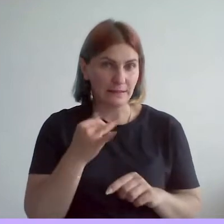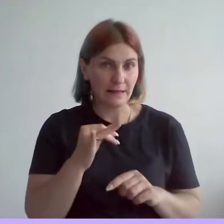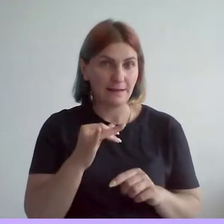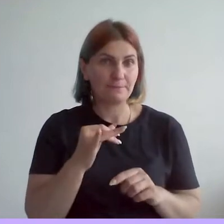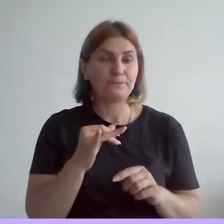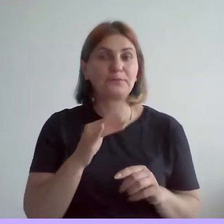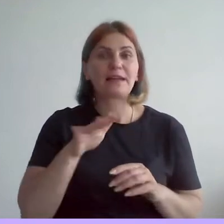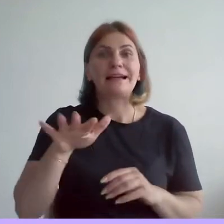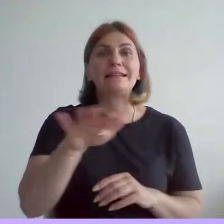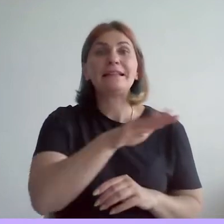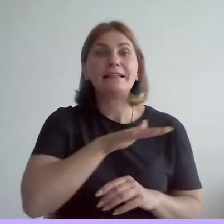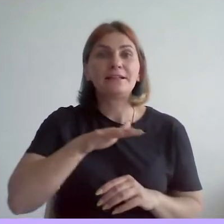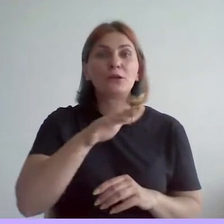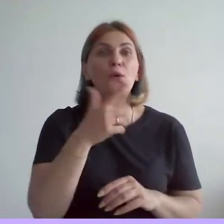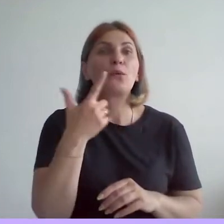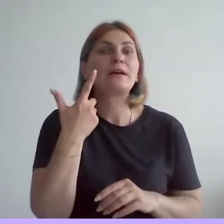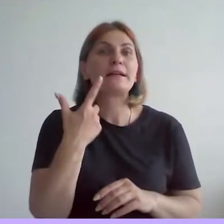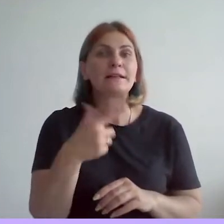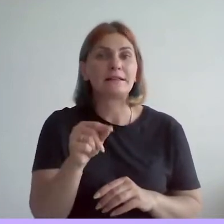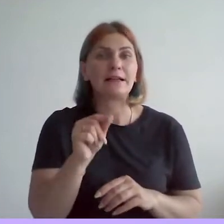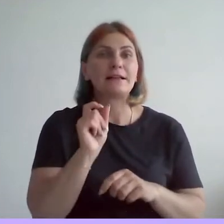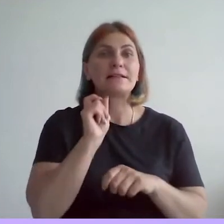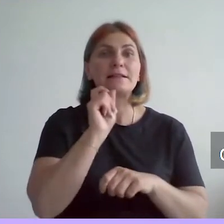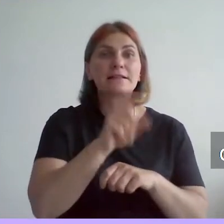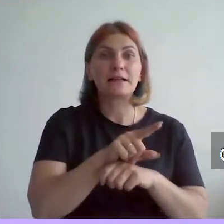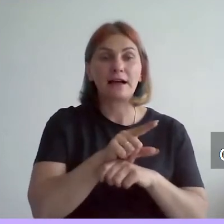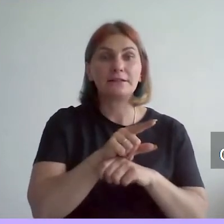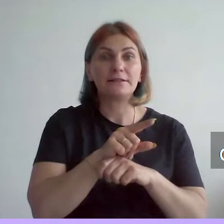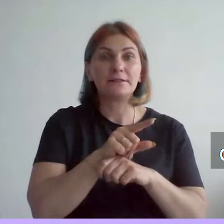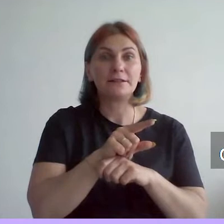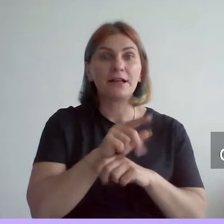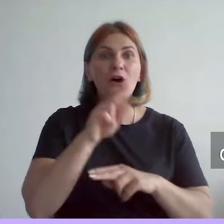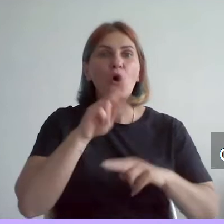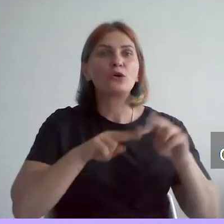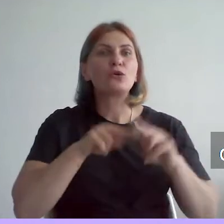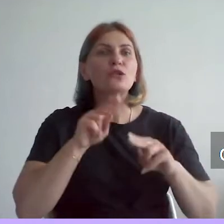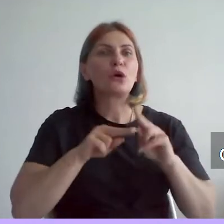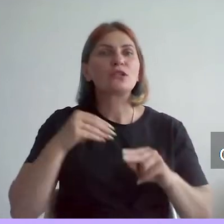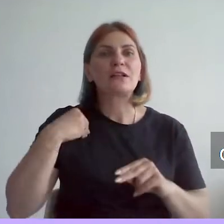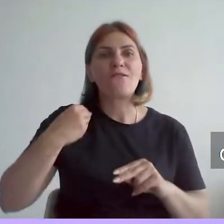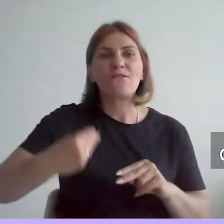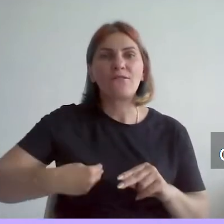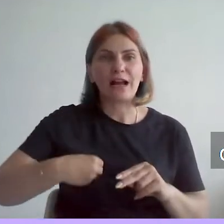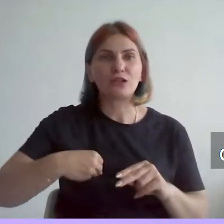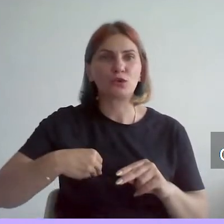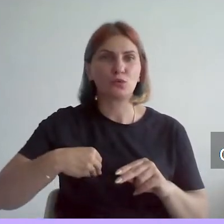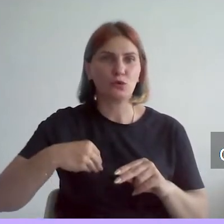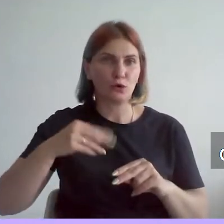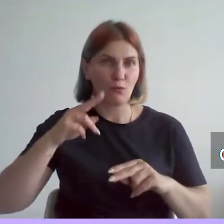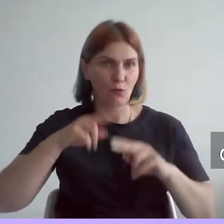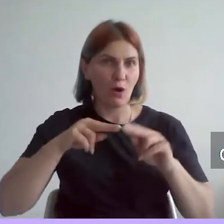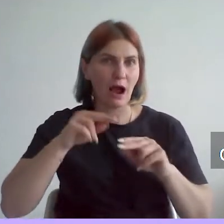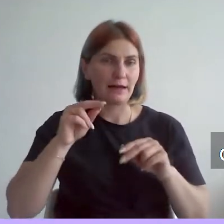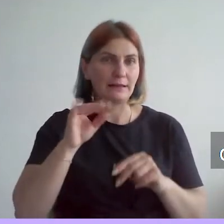территорию, где заказал строительство французскому архитектору здание